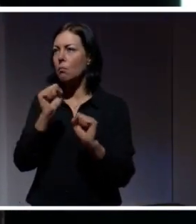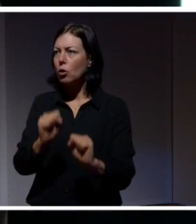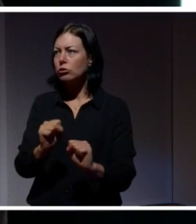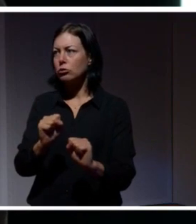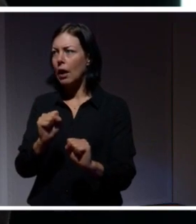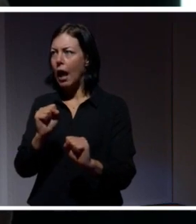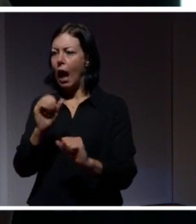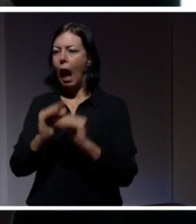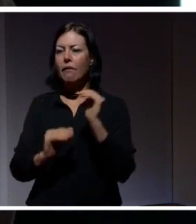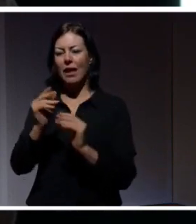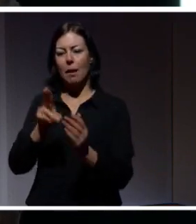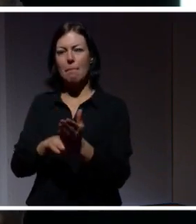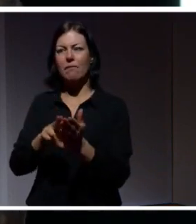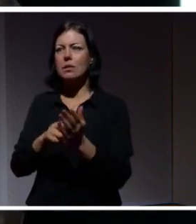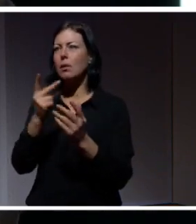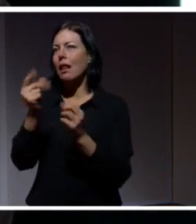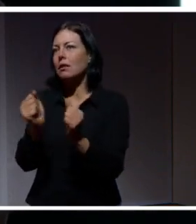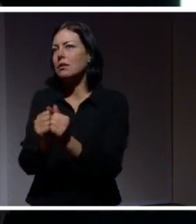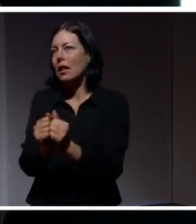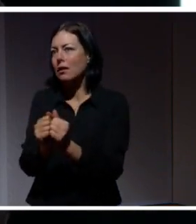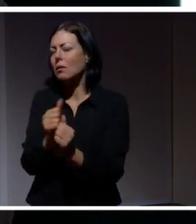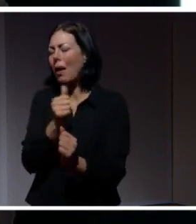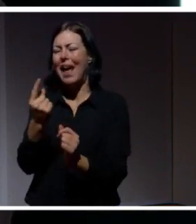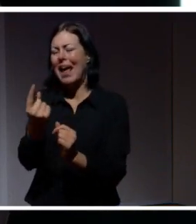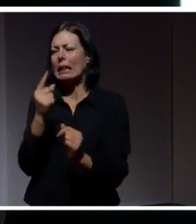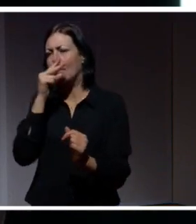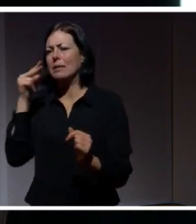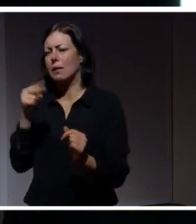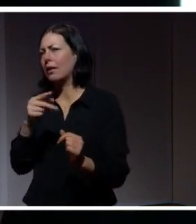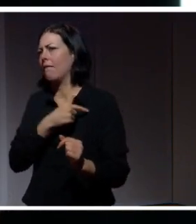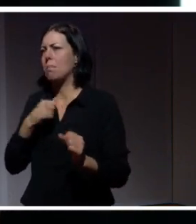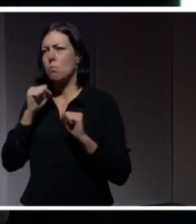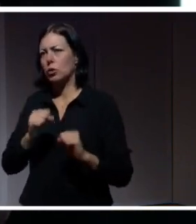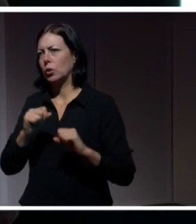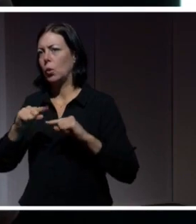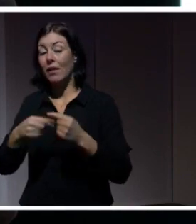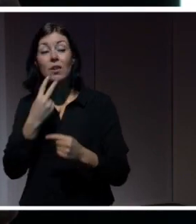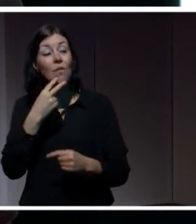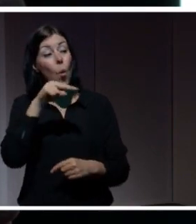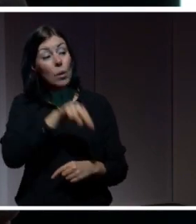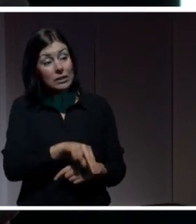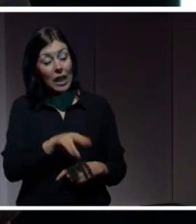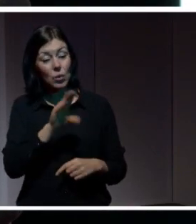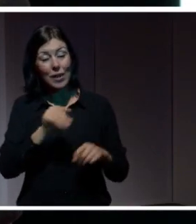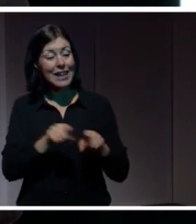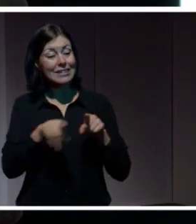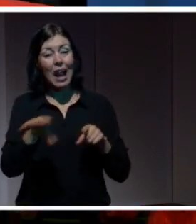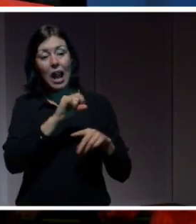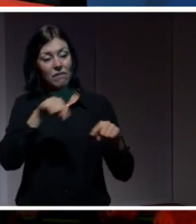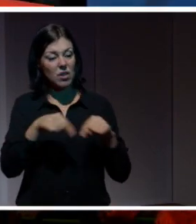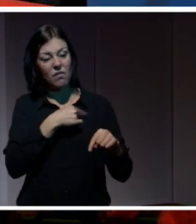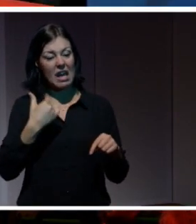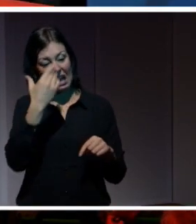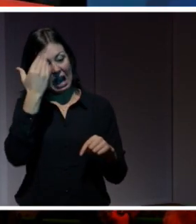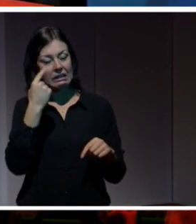annat sätt. Så det pekar bara på ytterligare en sådan aspekt där vi behöver utvecklas. För två år sedan så var det så att nästan alla videor som vi såg så kunde vi